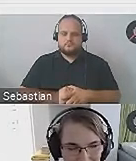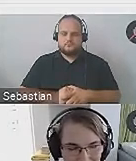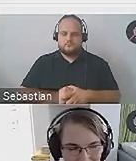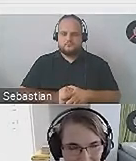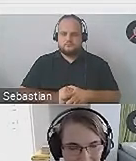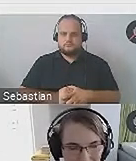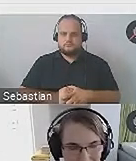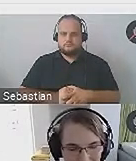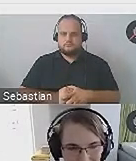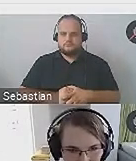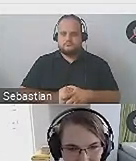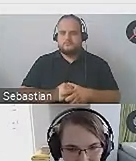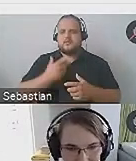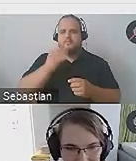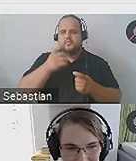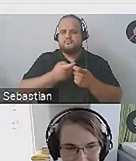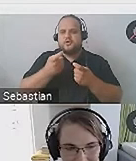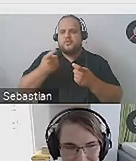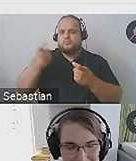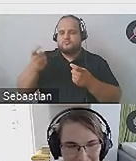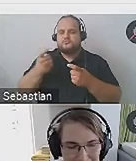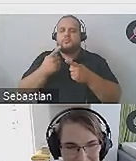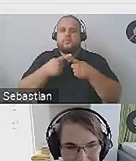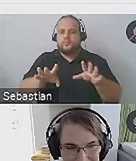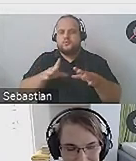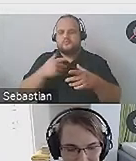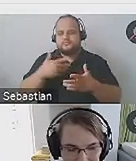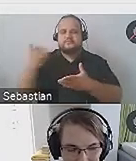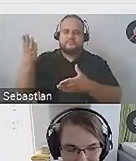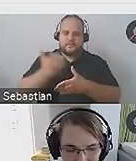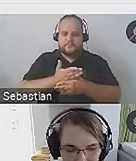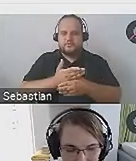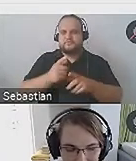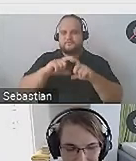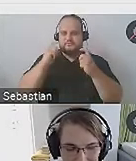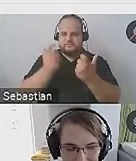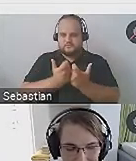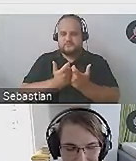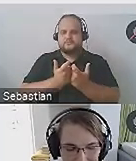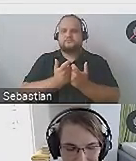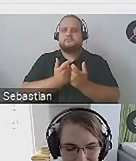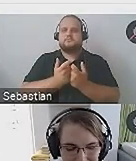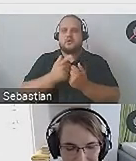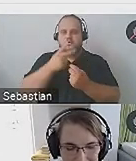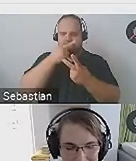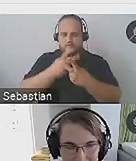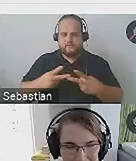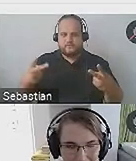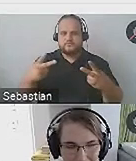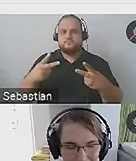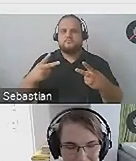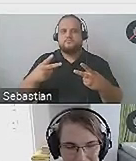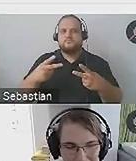Nie będę przedłużać taki krótki wstęp, ale jeszcze tylko chciałam zaprosić Was wszystkich do odwiedzenia naszej